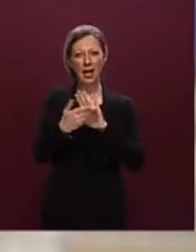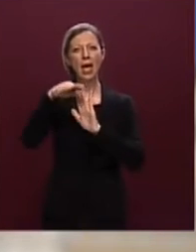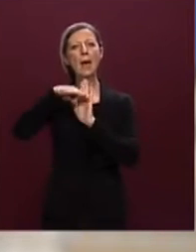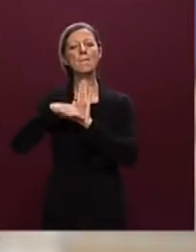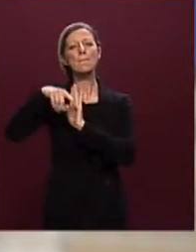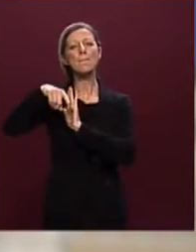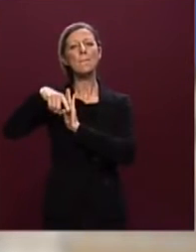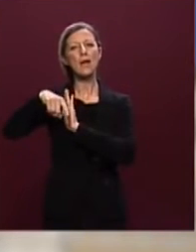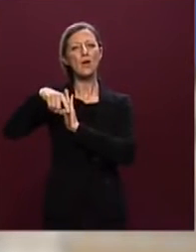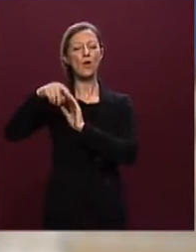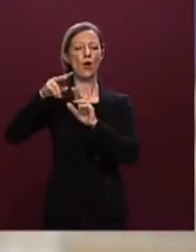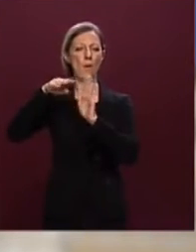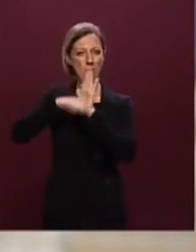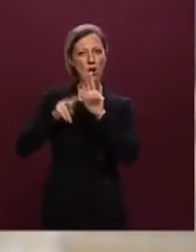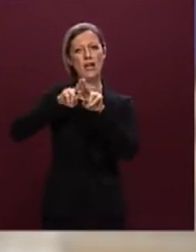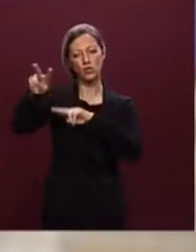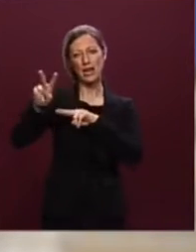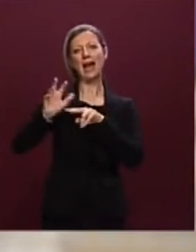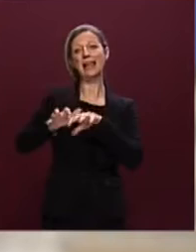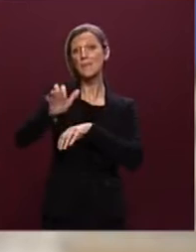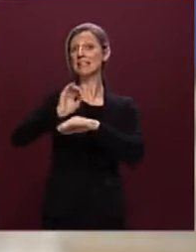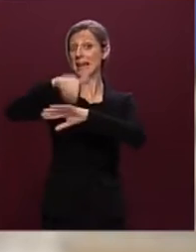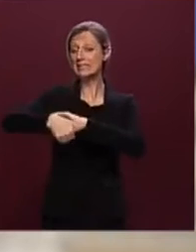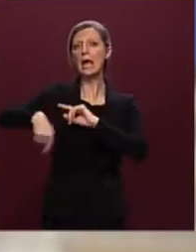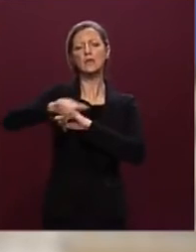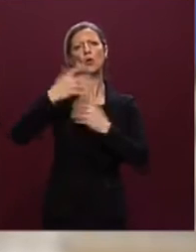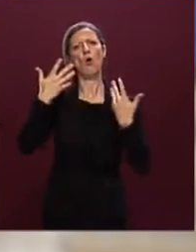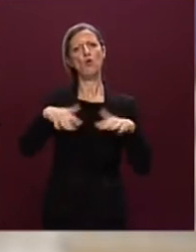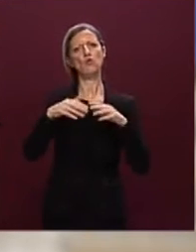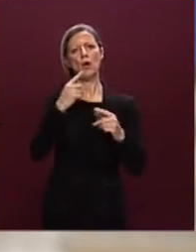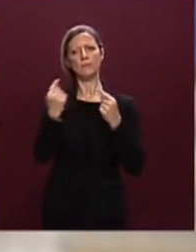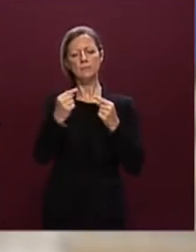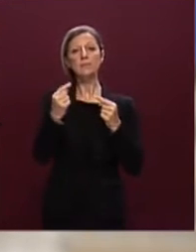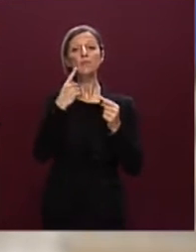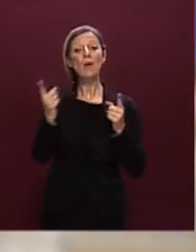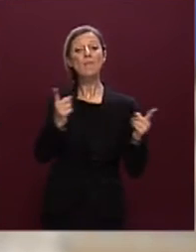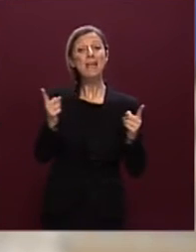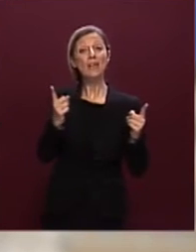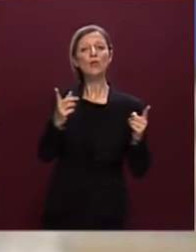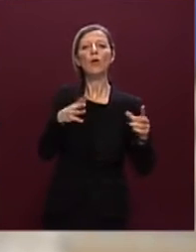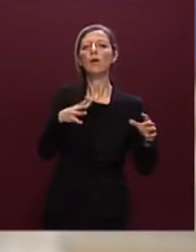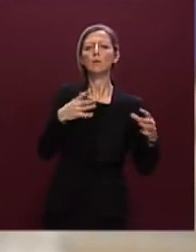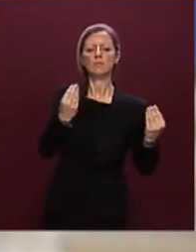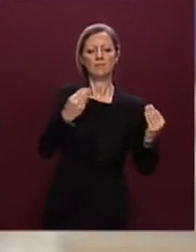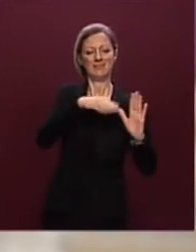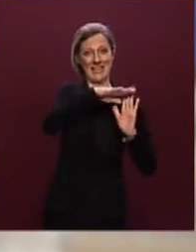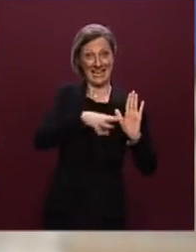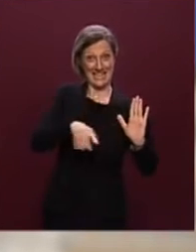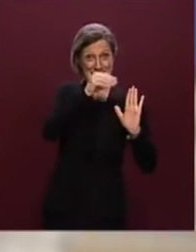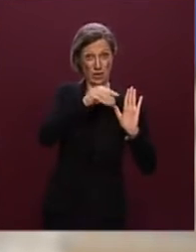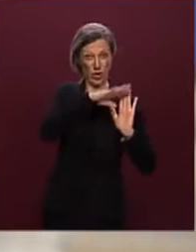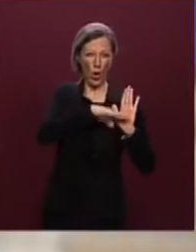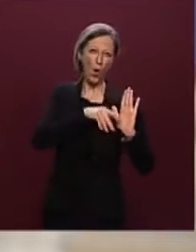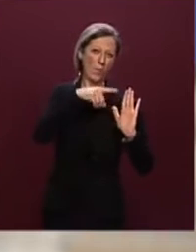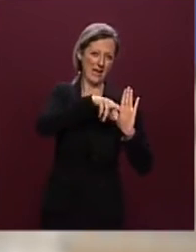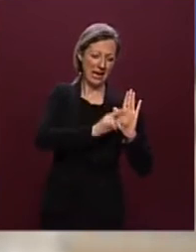Nazionale di Ripesa e Resilienza, una relazione che copre l'arco temporale che va dall'inizio del Piano Nazionale di Ripesa e